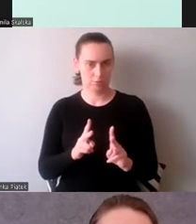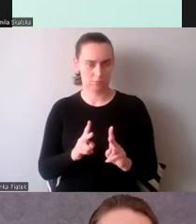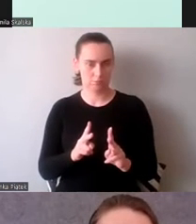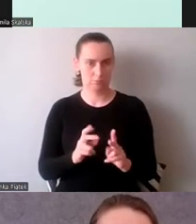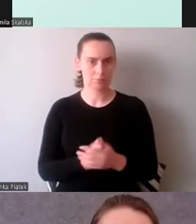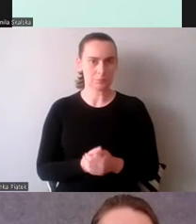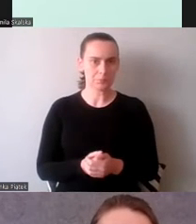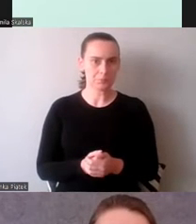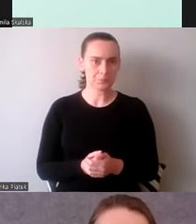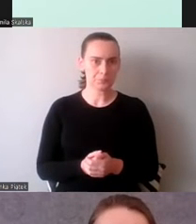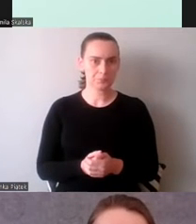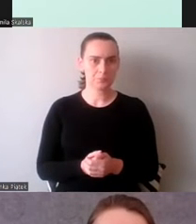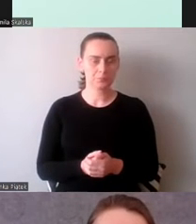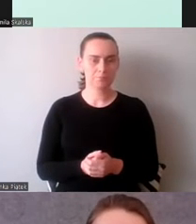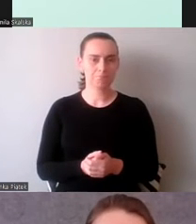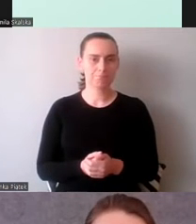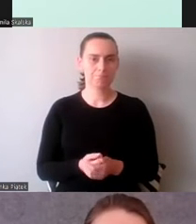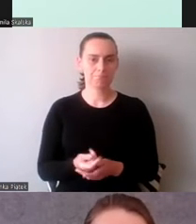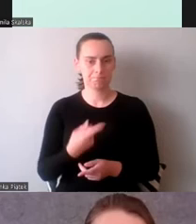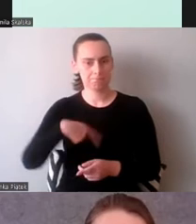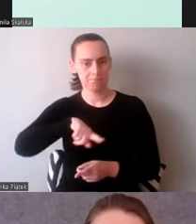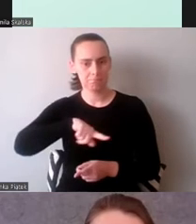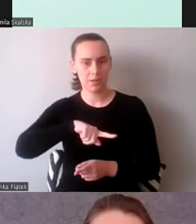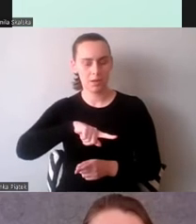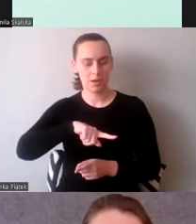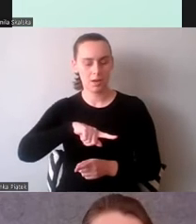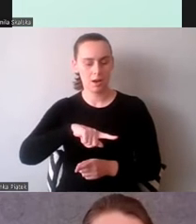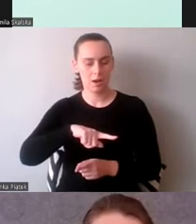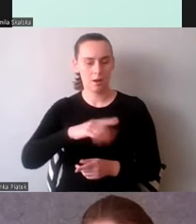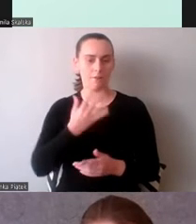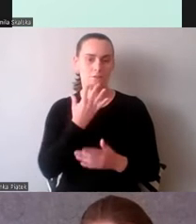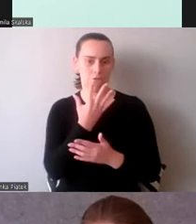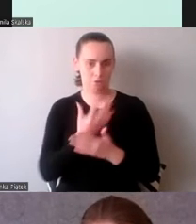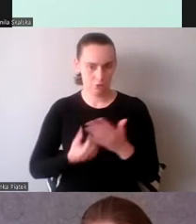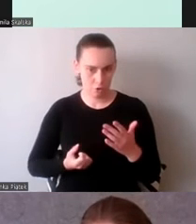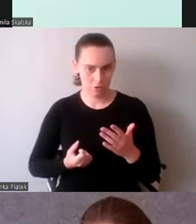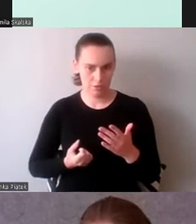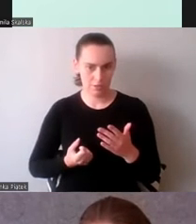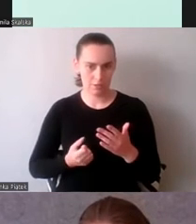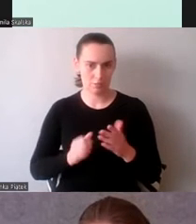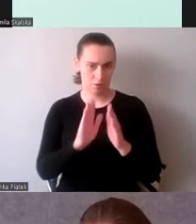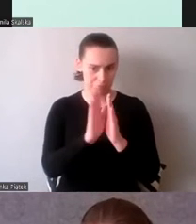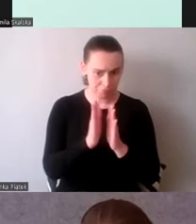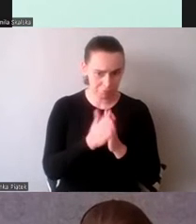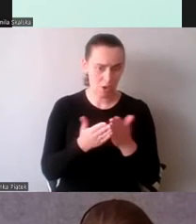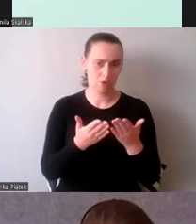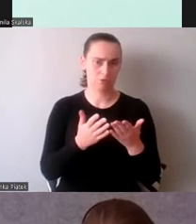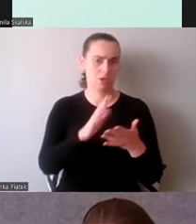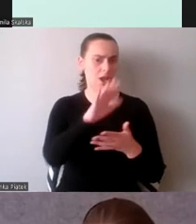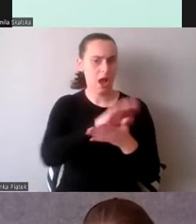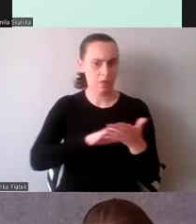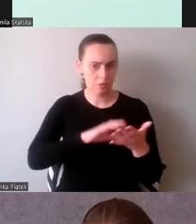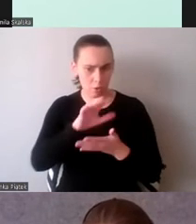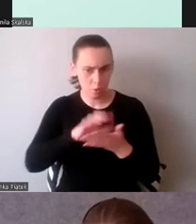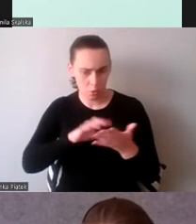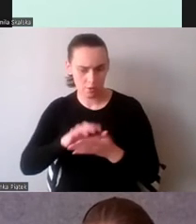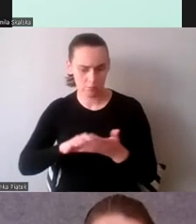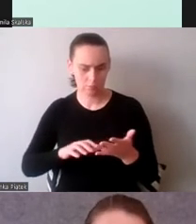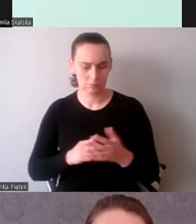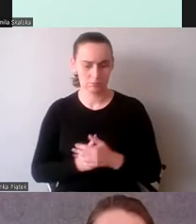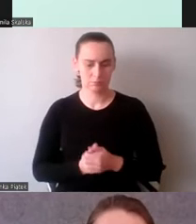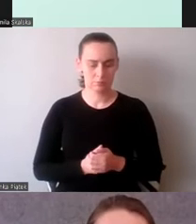Skorzystaliśmy z literatury, dlatego że mamy dużo takiej literatury